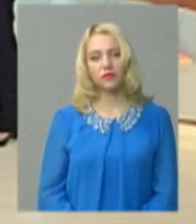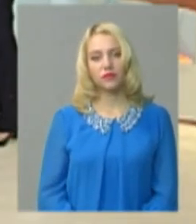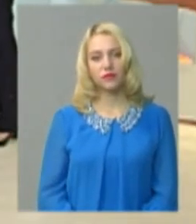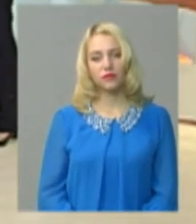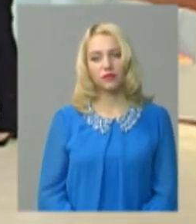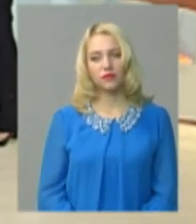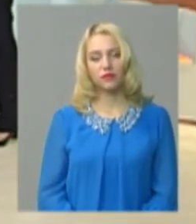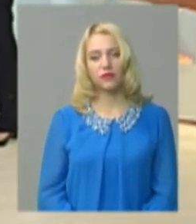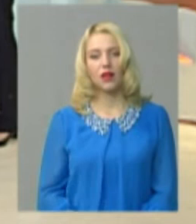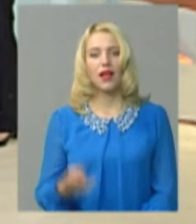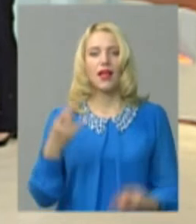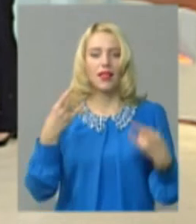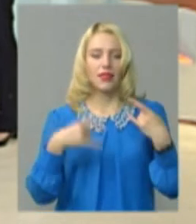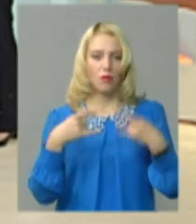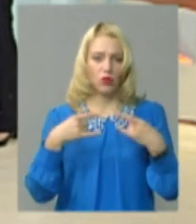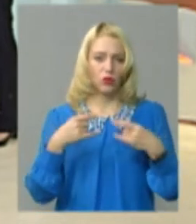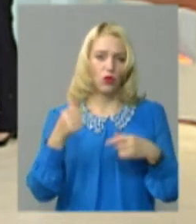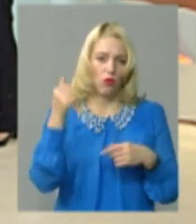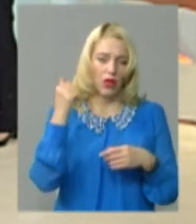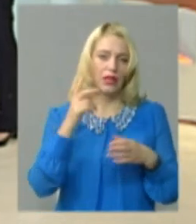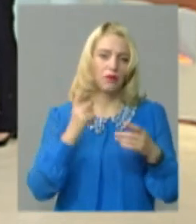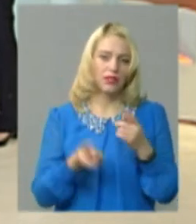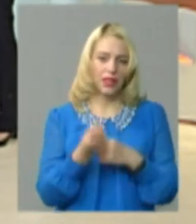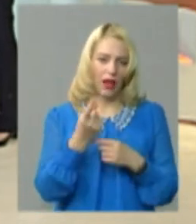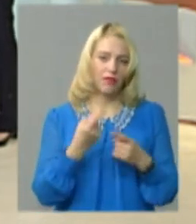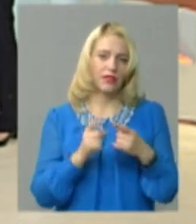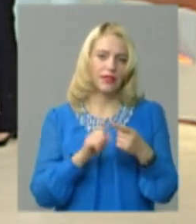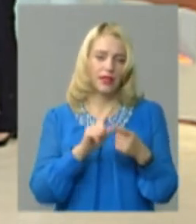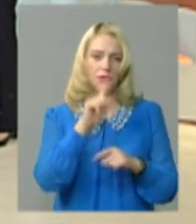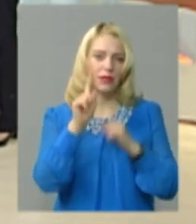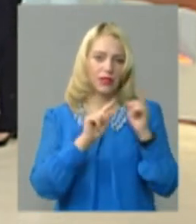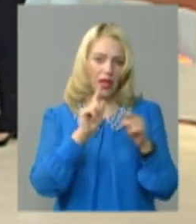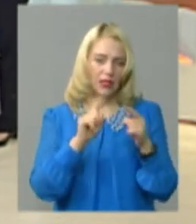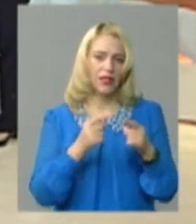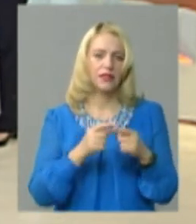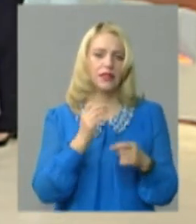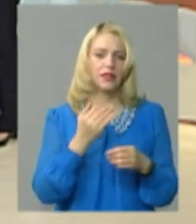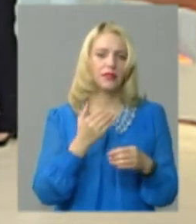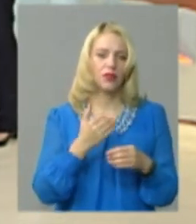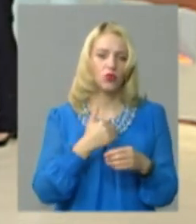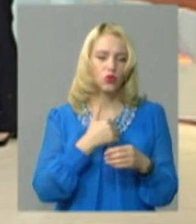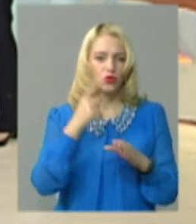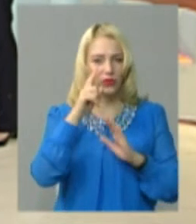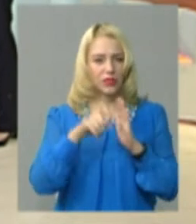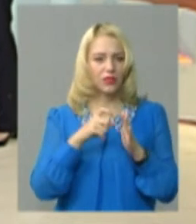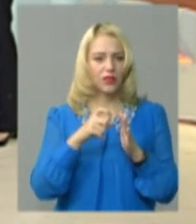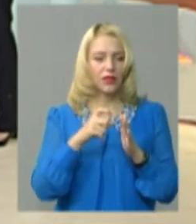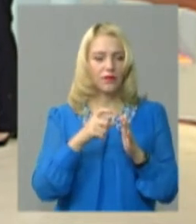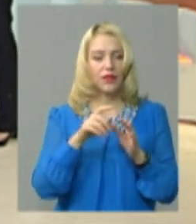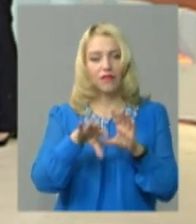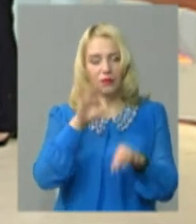Зараз на моніторі з'явиться перелік питань за галузями. Я вас попрошу визначитись із галуздю